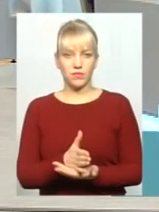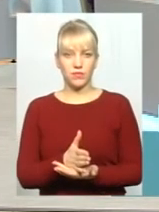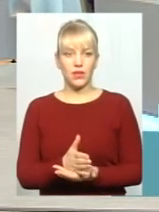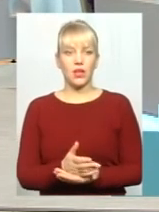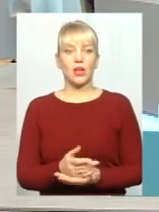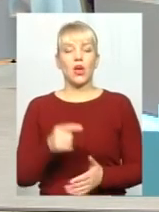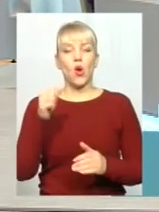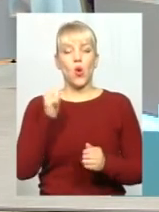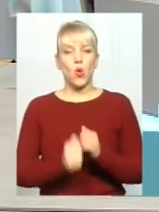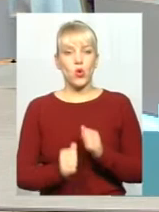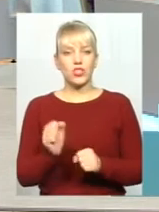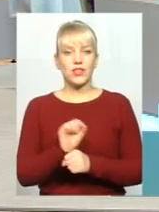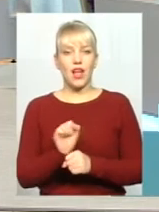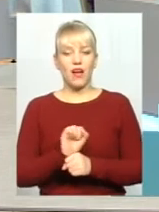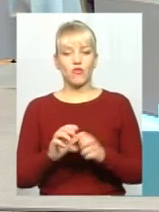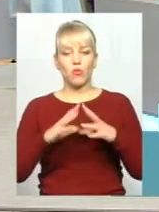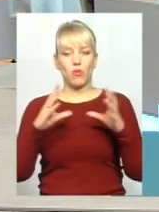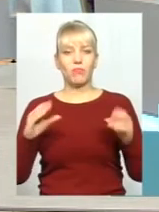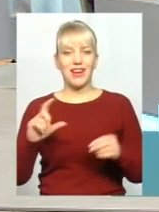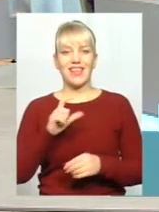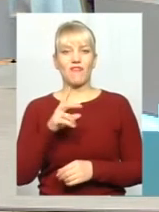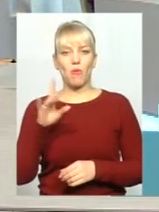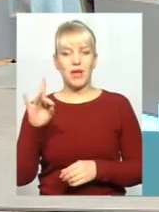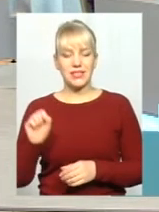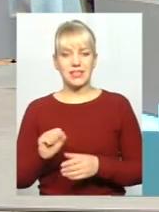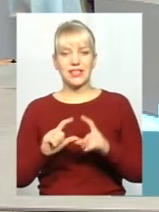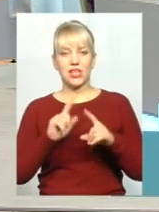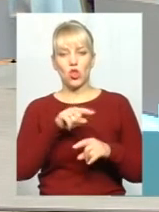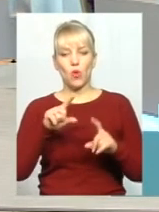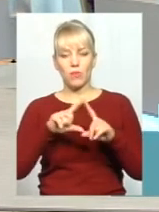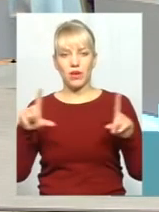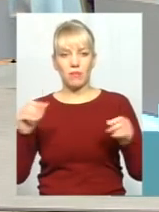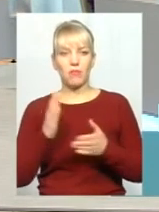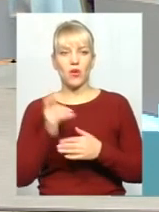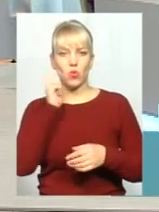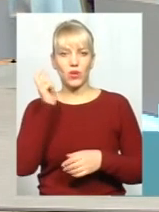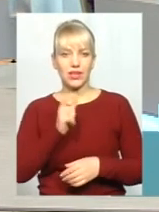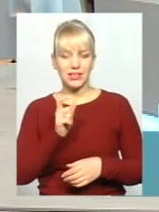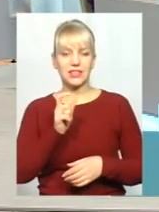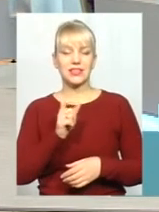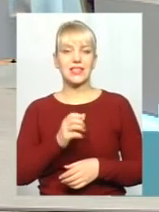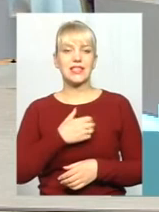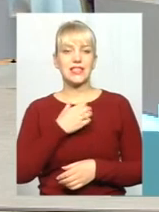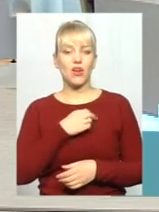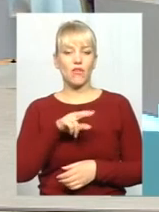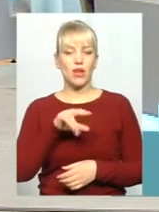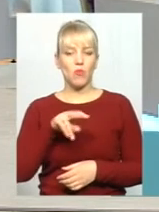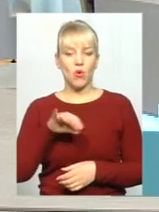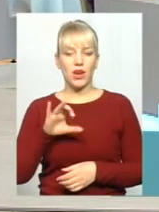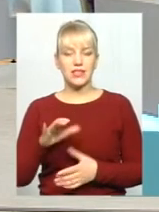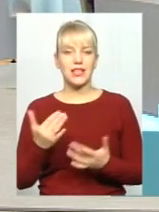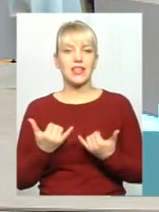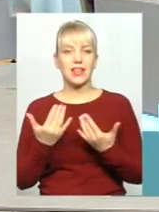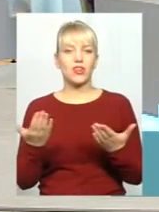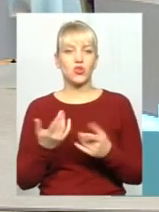Тобто, кожен автомобіль, навіть на європейській реєстрації, він вже має український страховий поліс. Для чого це зроблено? Це,